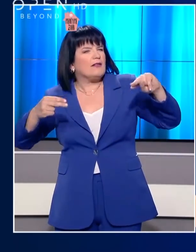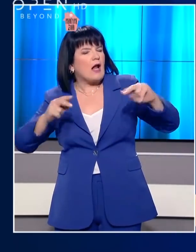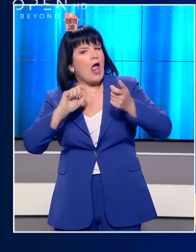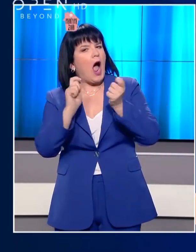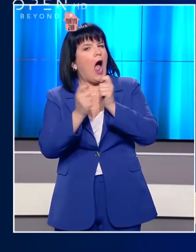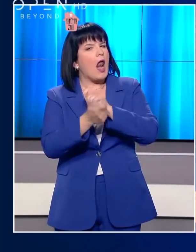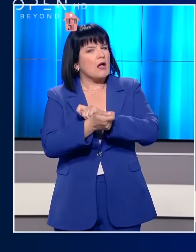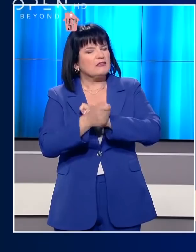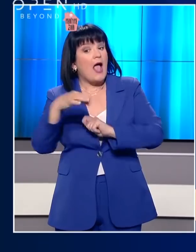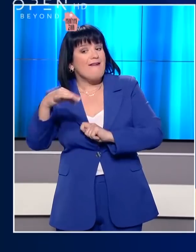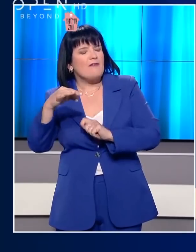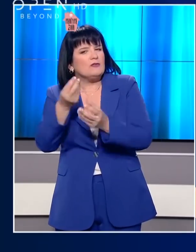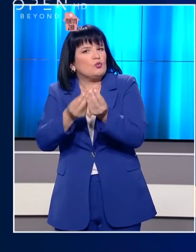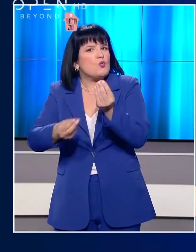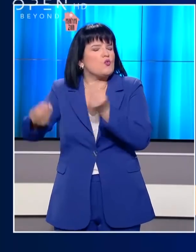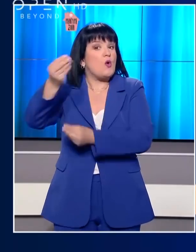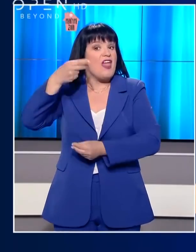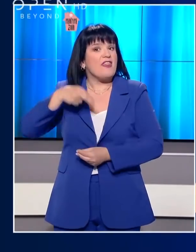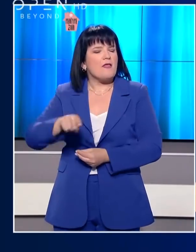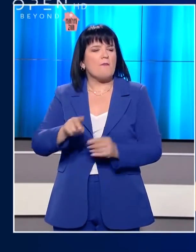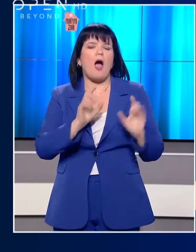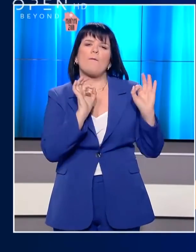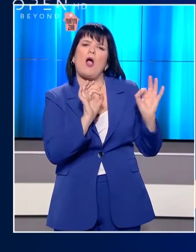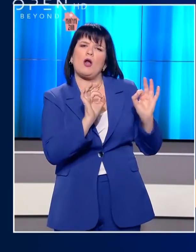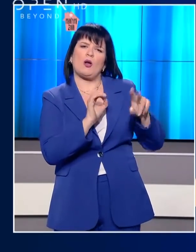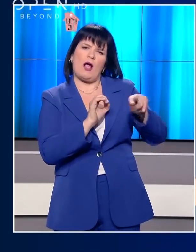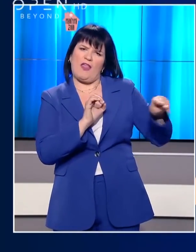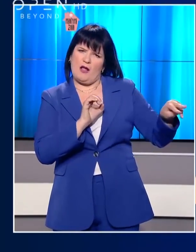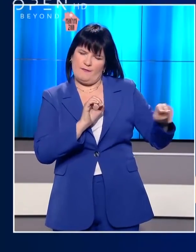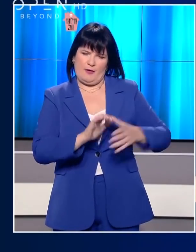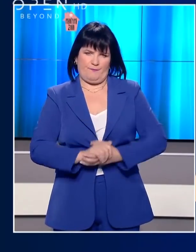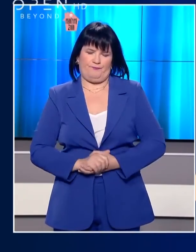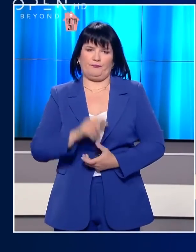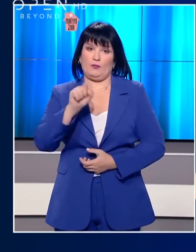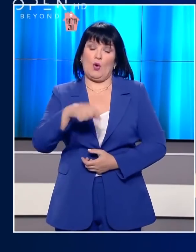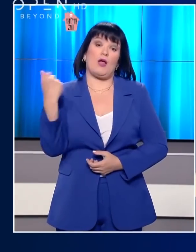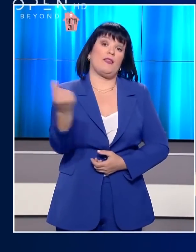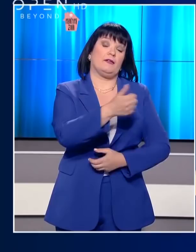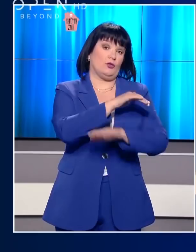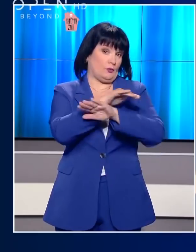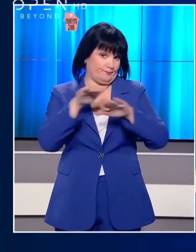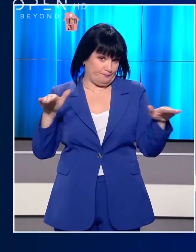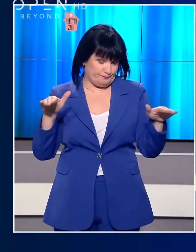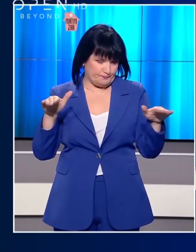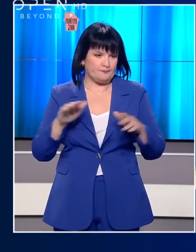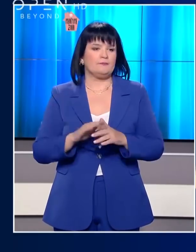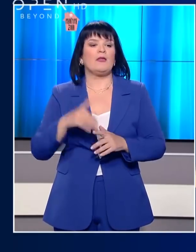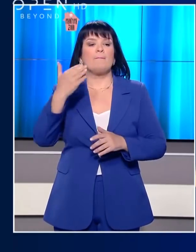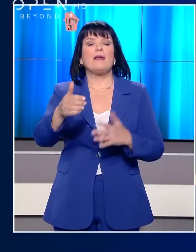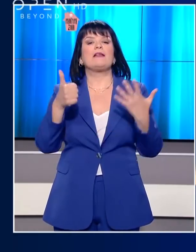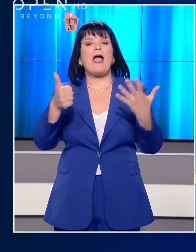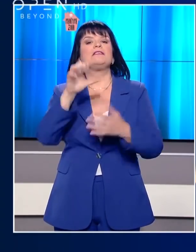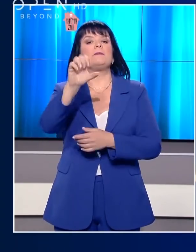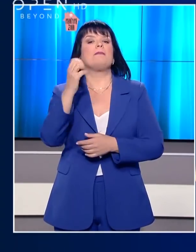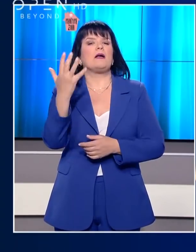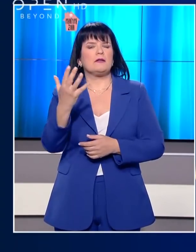μπορεί να κάνει κάποιους πιο ευάλωτους στον κορονοϊό από άλλους. Και στο σημείο αυτό το δελτίο μας ολοκληρώθηκε στις 6